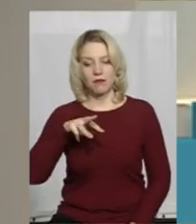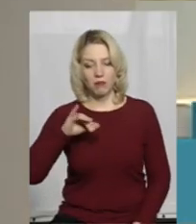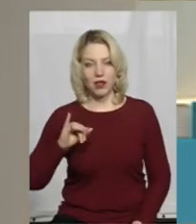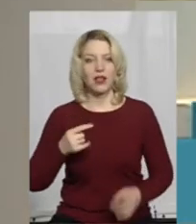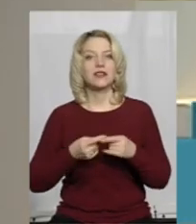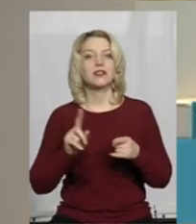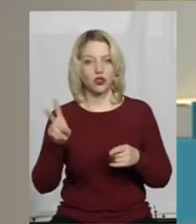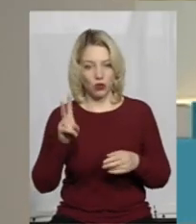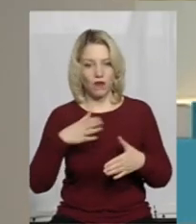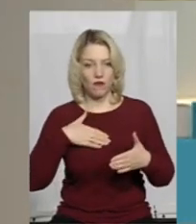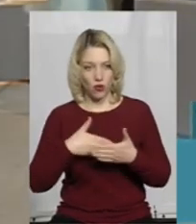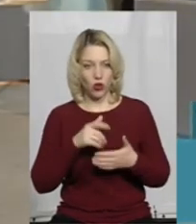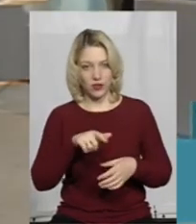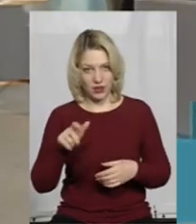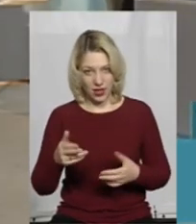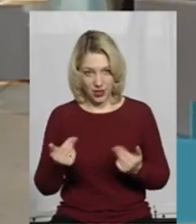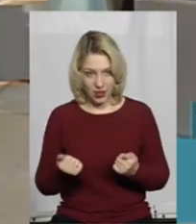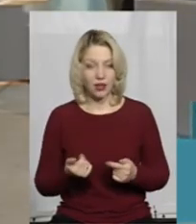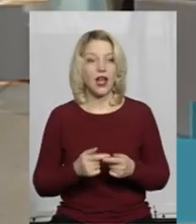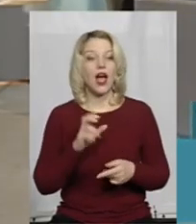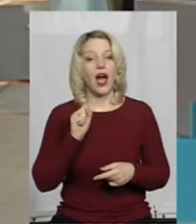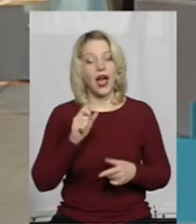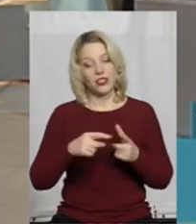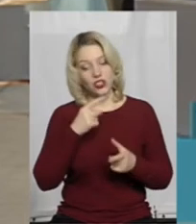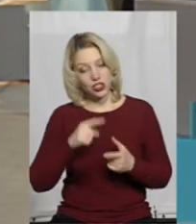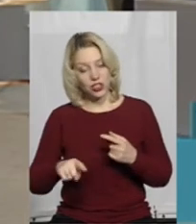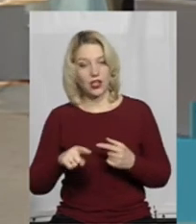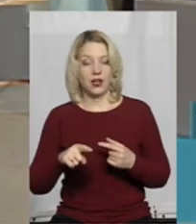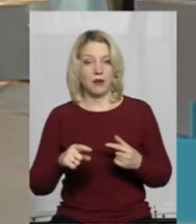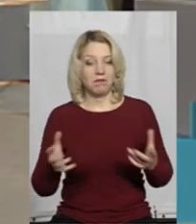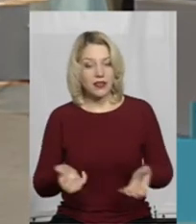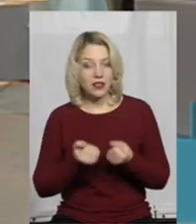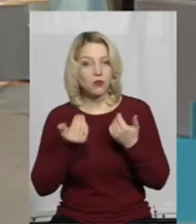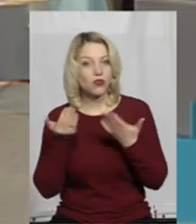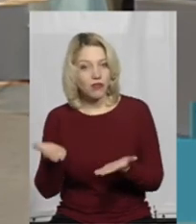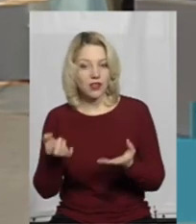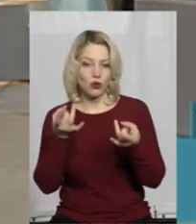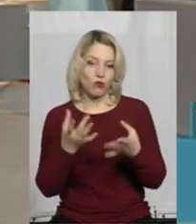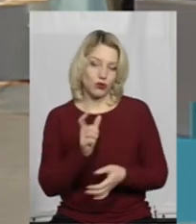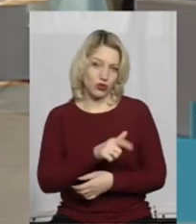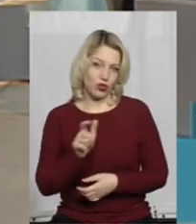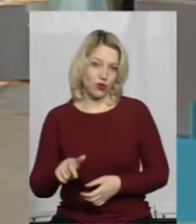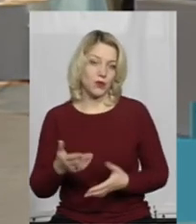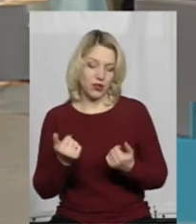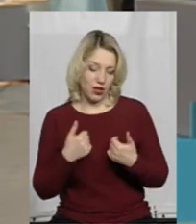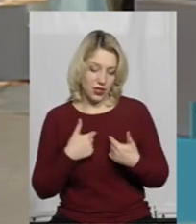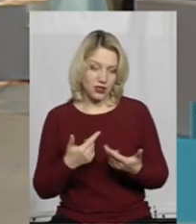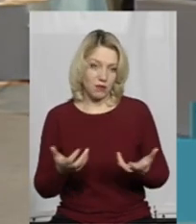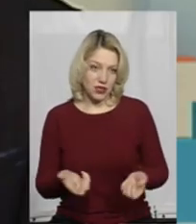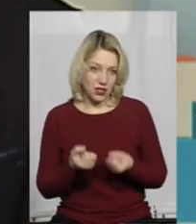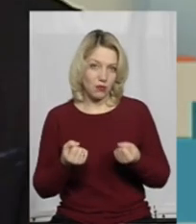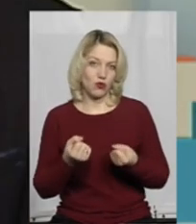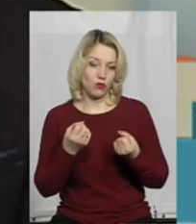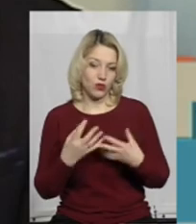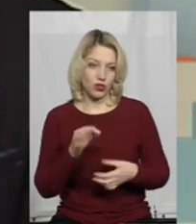волонтери. Так, ми волонтери. А чи підтримують вас прості громадяни? Так, нас підтримують